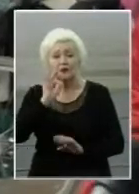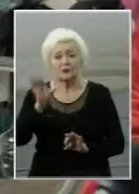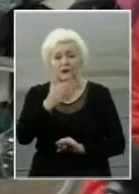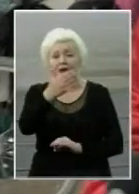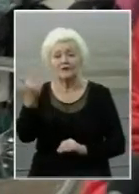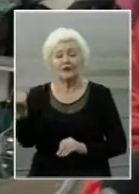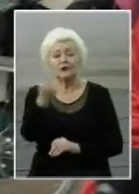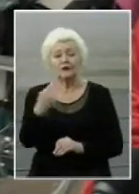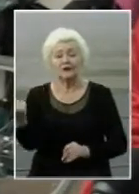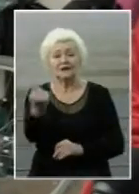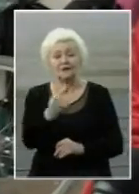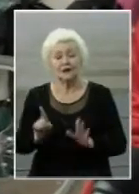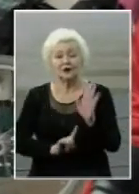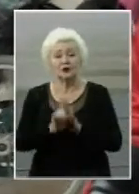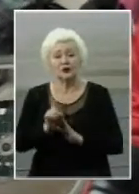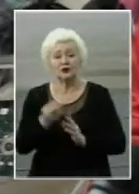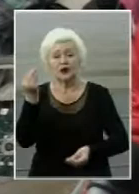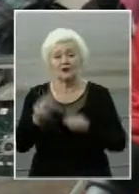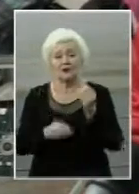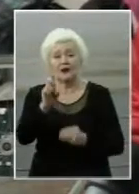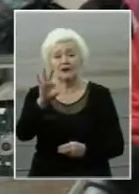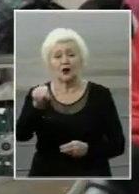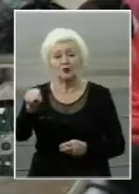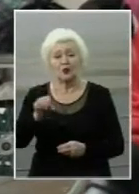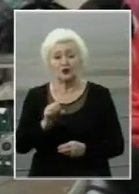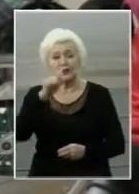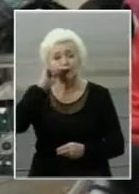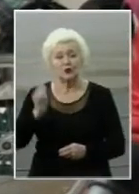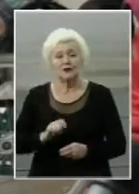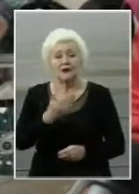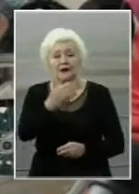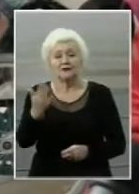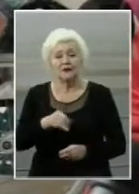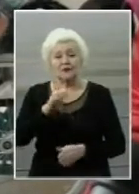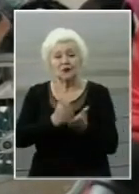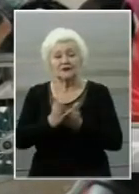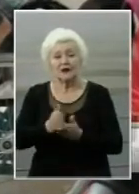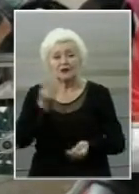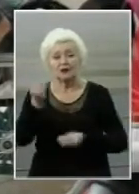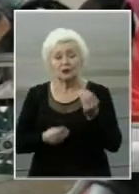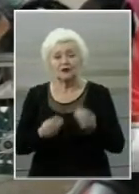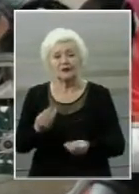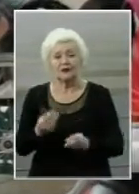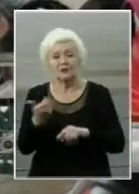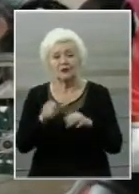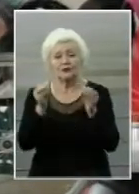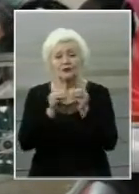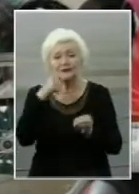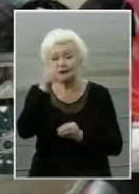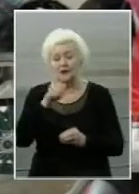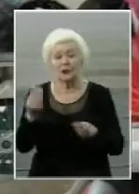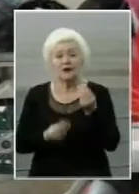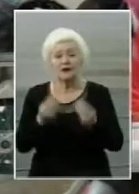що він один з перших, хто почав грати в Бочі в Україні. Його стаж у грі більше 10 років. Ця гра дуже багато мене означає.